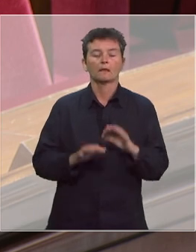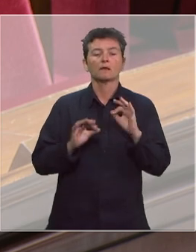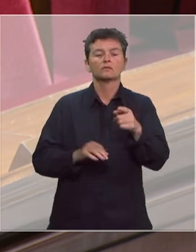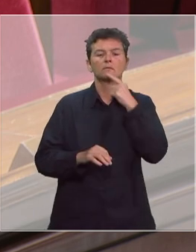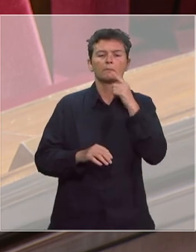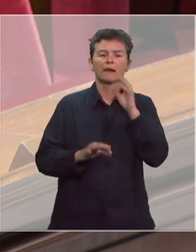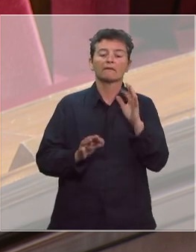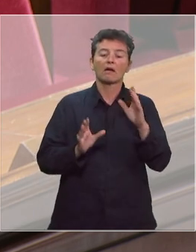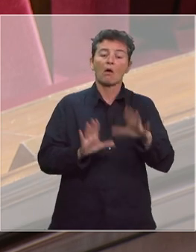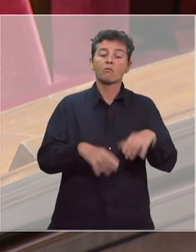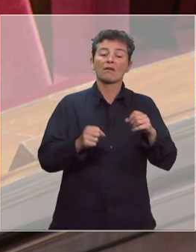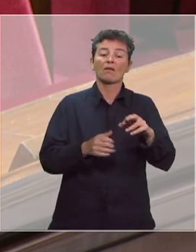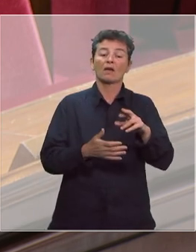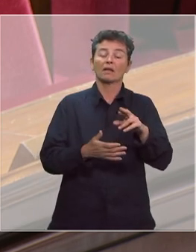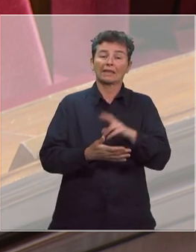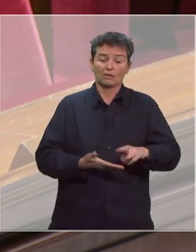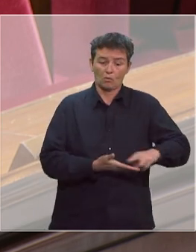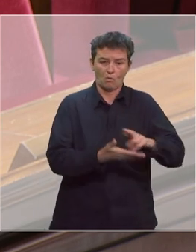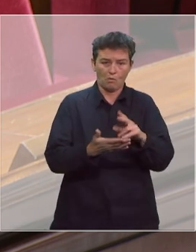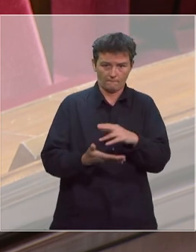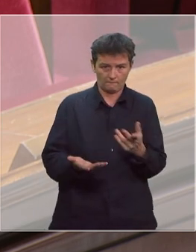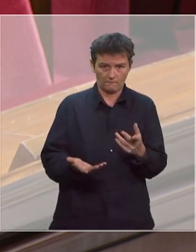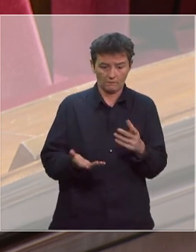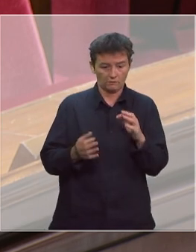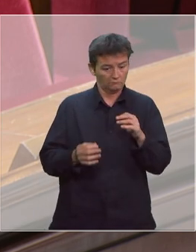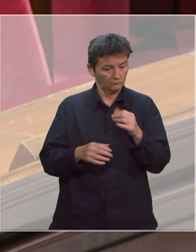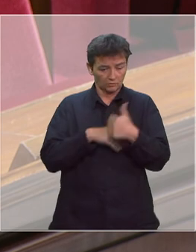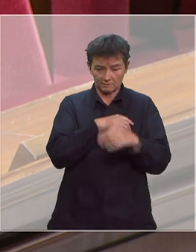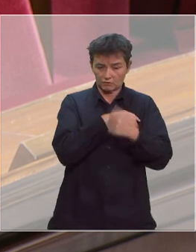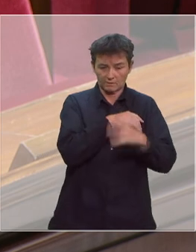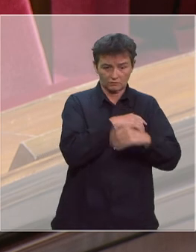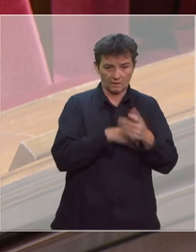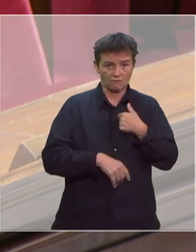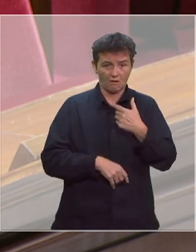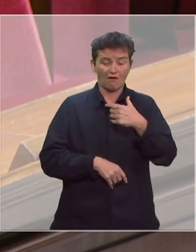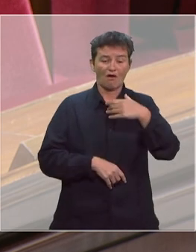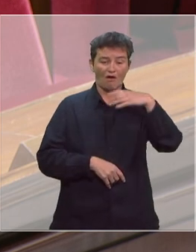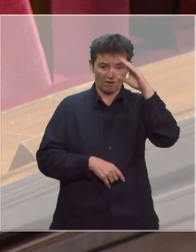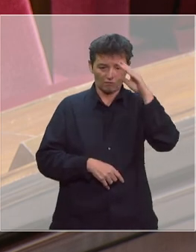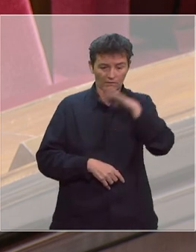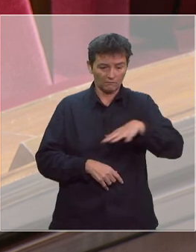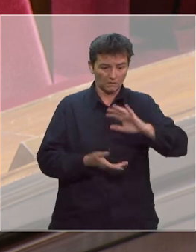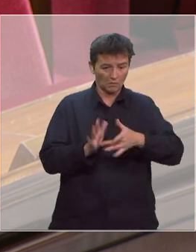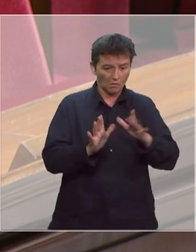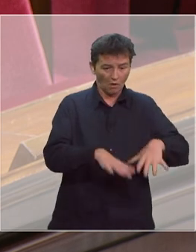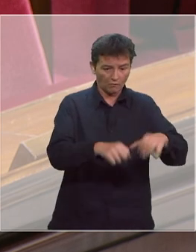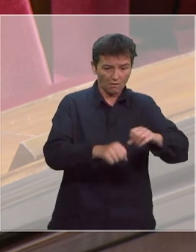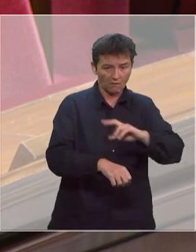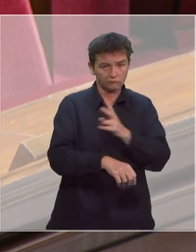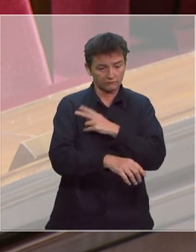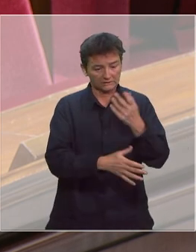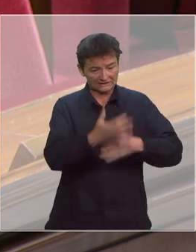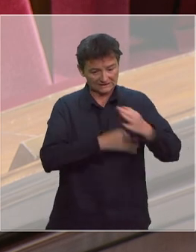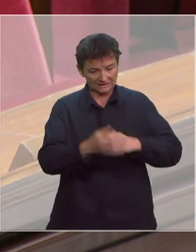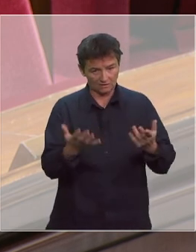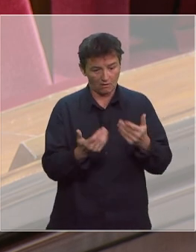les employeurs territoriaux, je tiens à vous dire que je reçois chaque semaine, ou plutôt j'entends chaque semaine, l'ensemble des employeurs territoriaux qui m'ont demandé